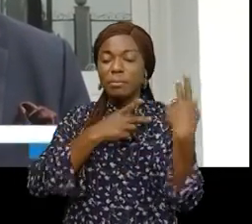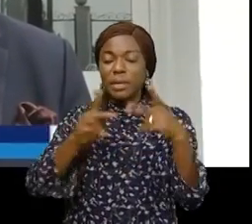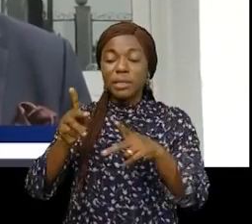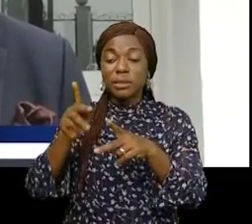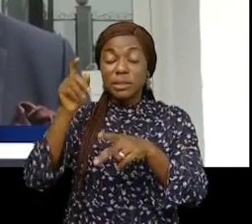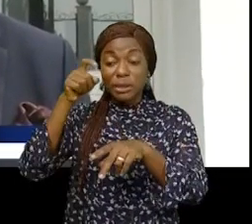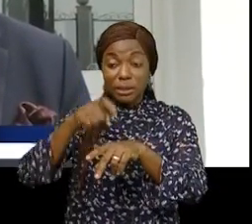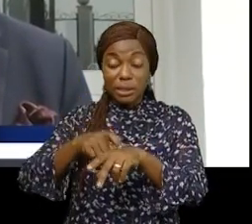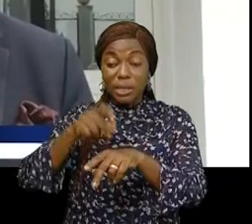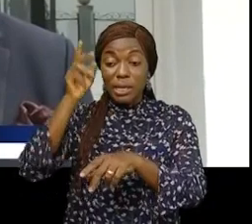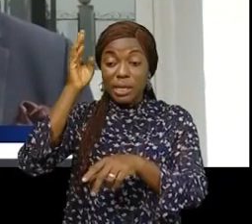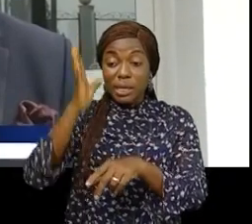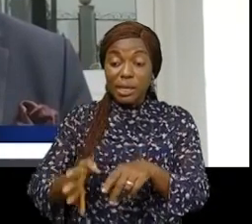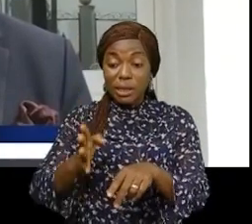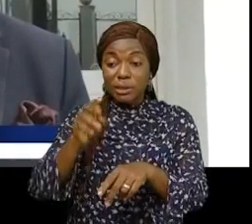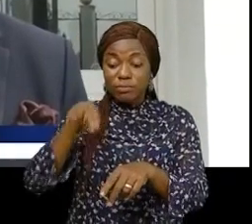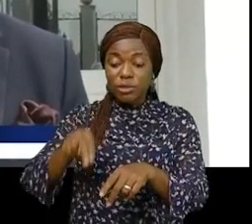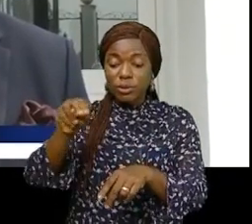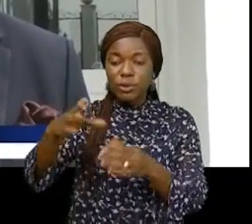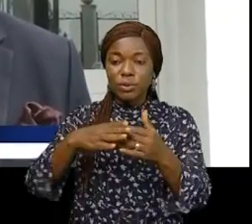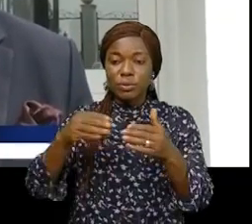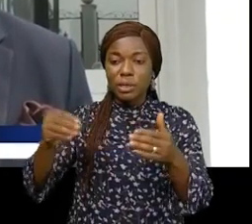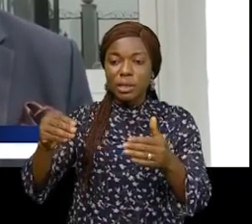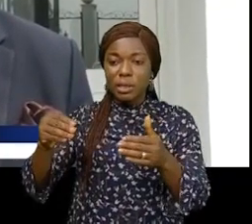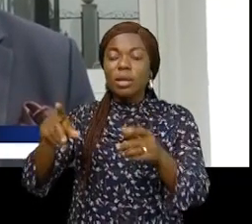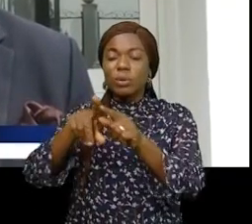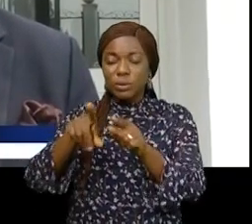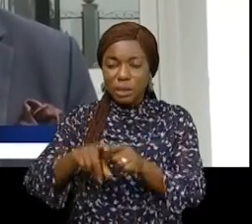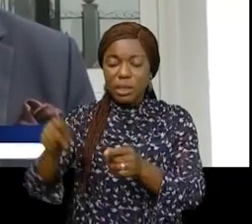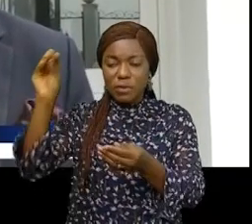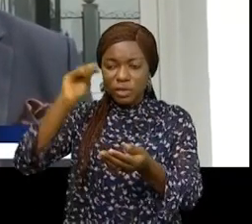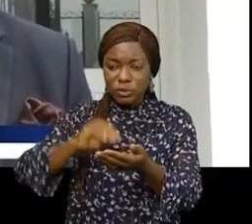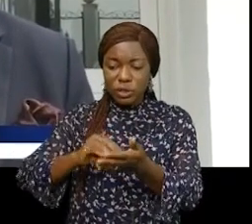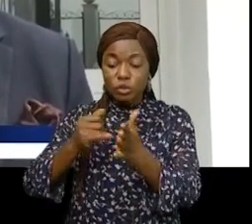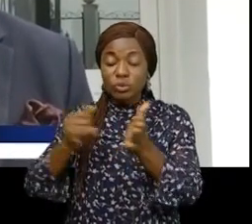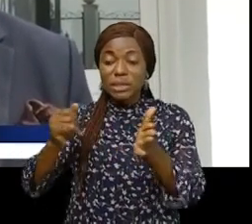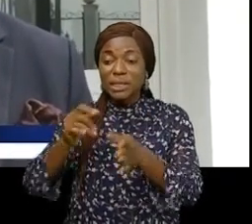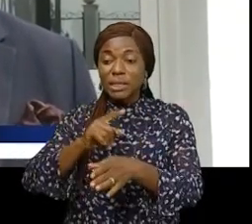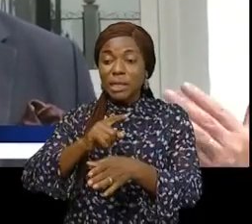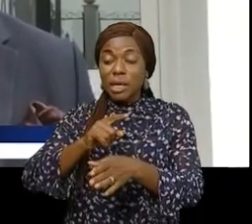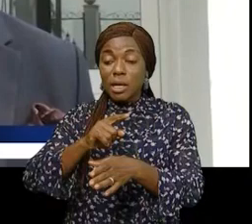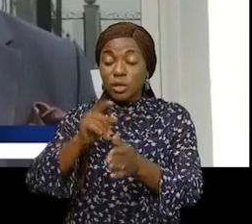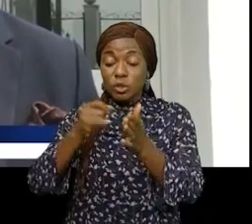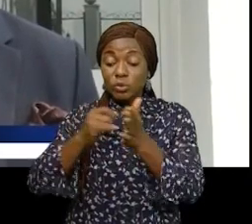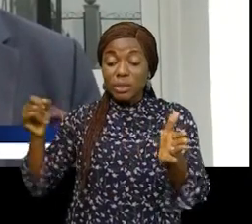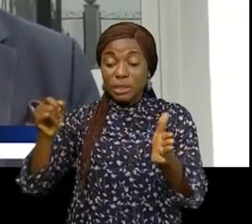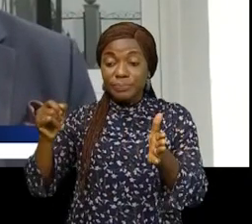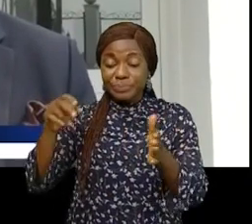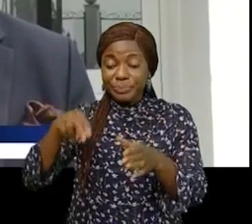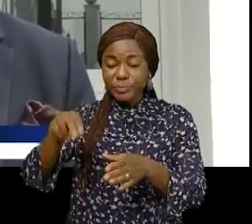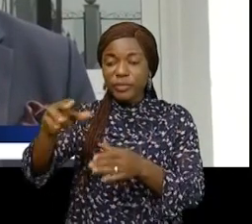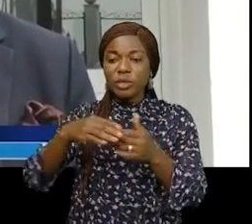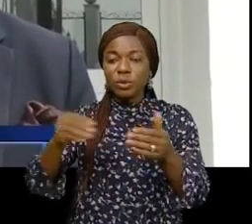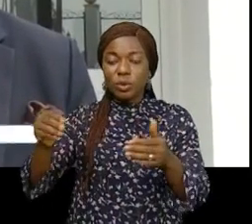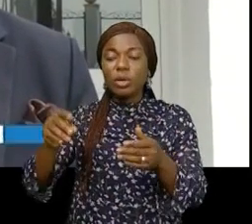de 40 millions de dollars l'année dernière à 60 millions de dollars cette année-ci et 80 millions de dollars